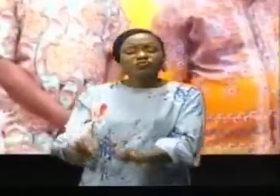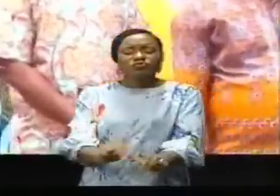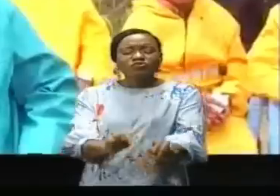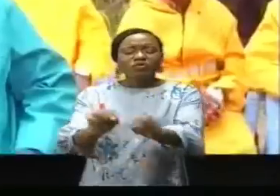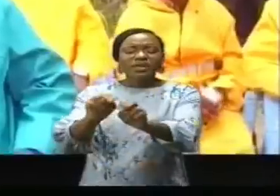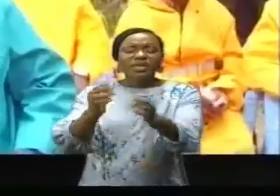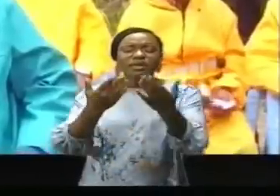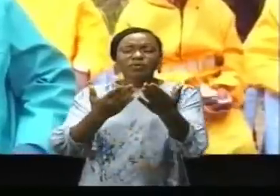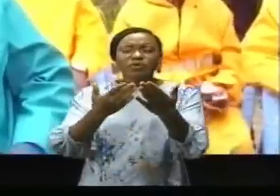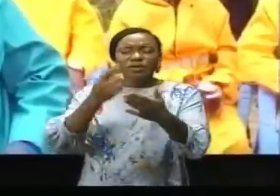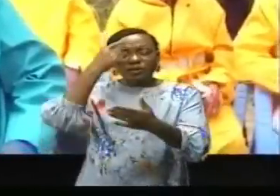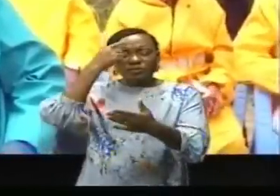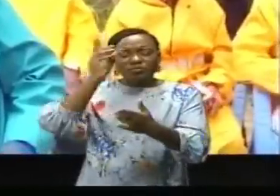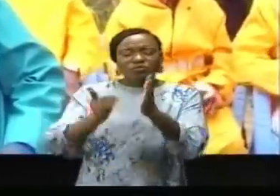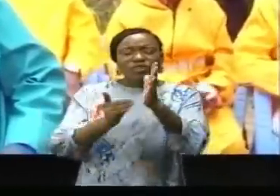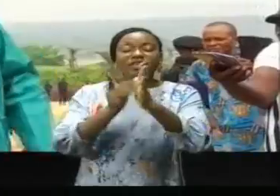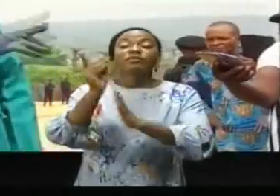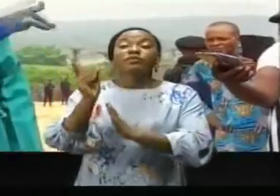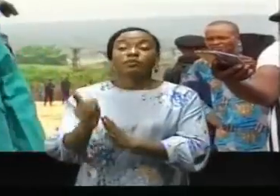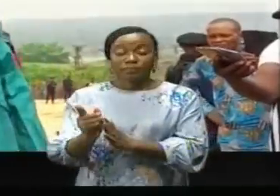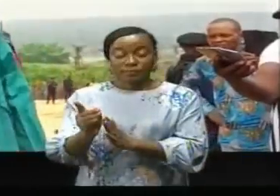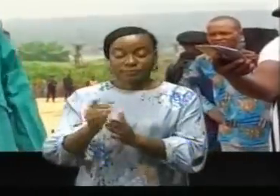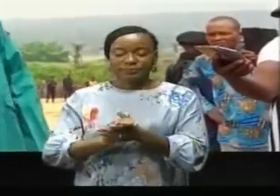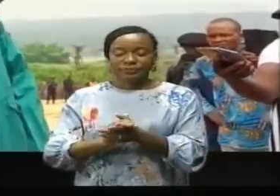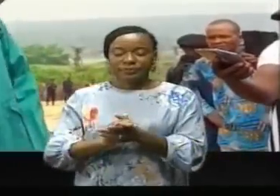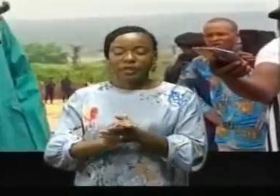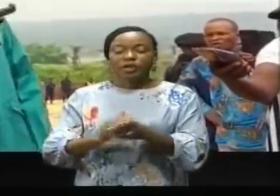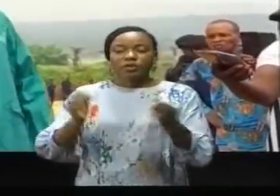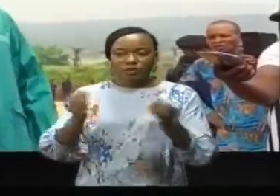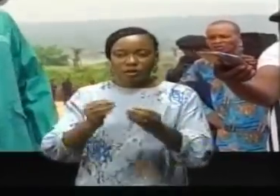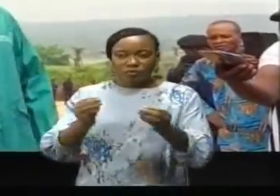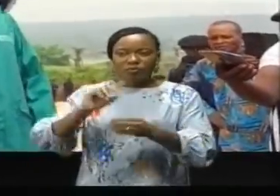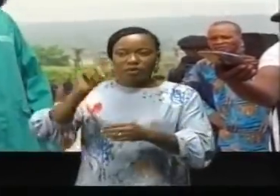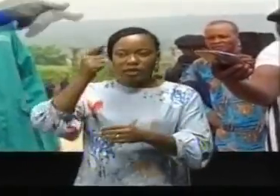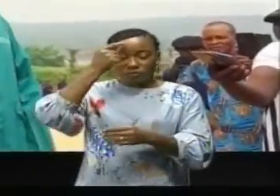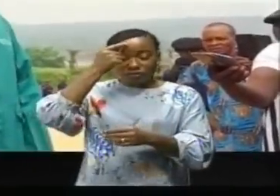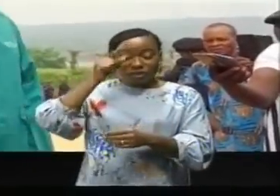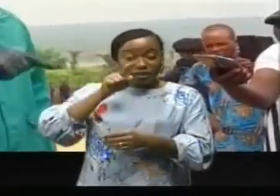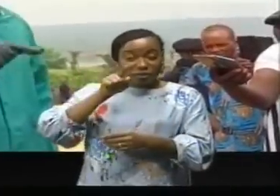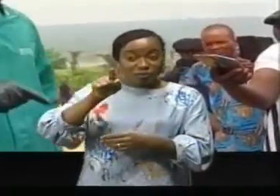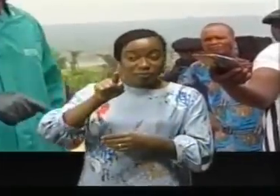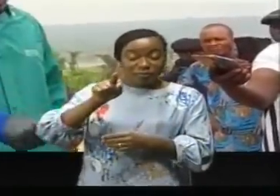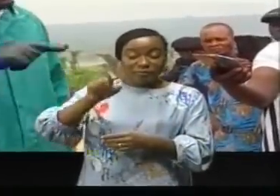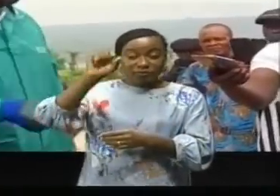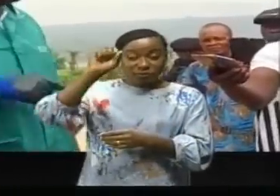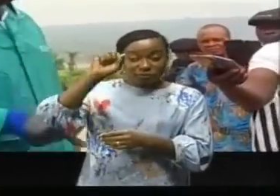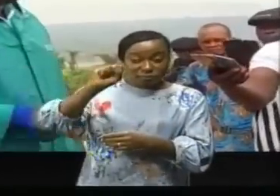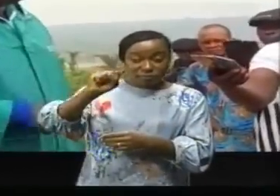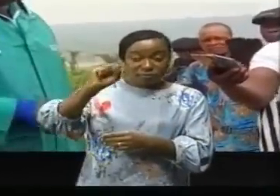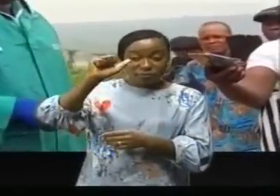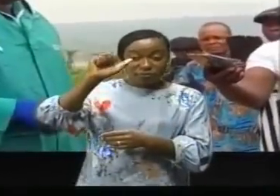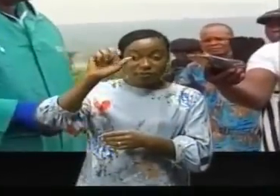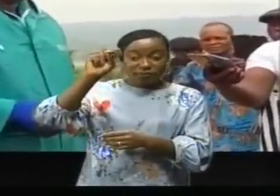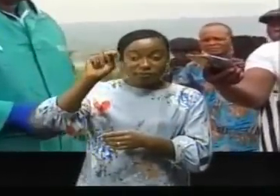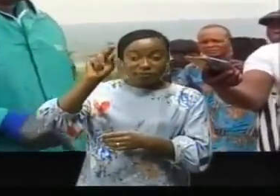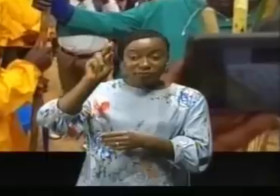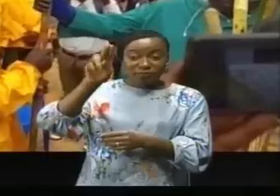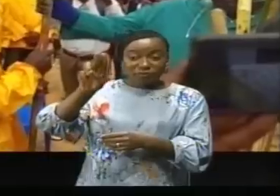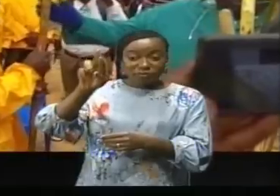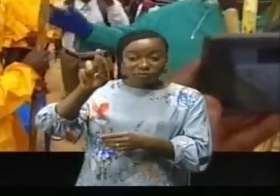pour promouvoir le développement. Le numéro un du Sankourou a lancé officiellement le travail de réhabilitation des routes de